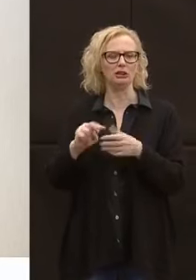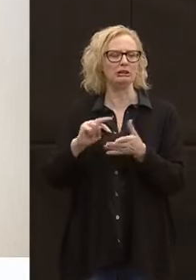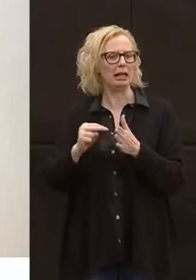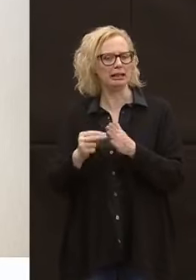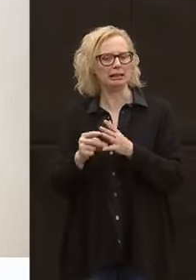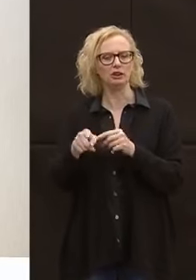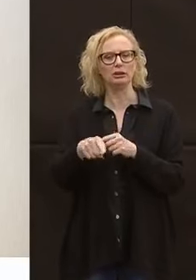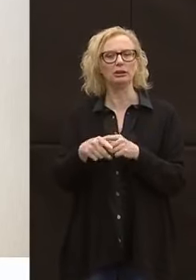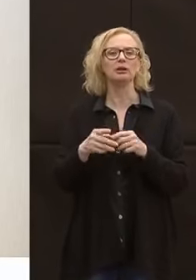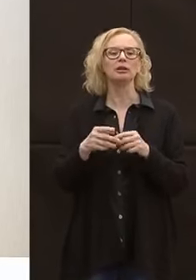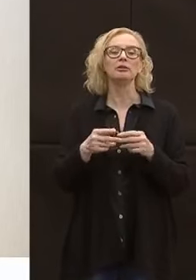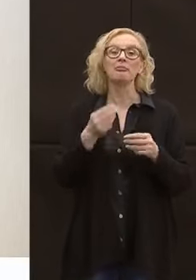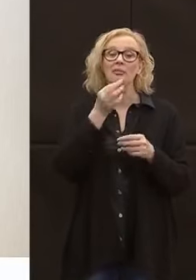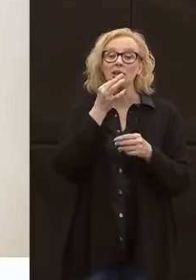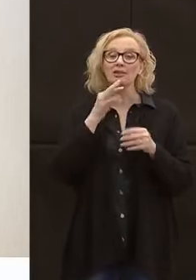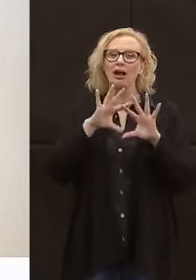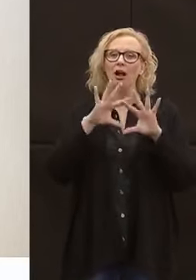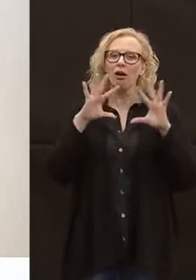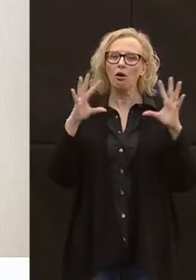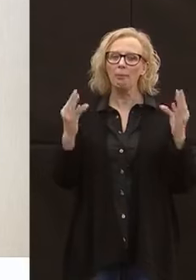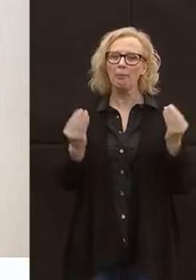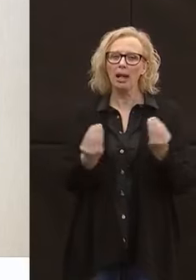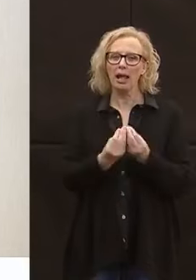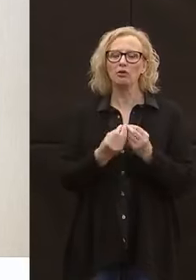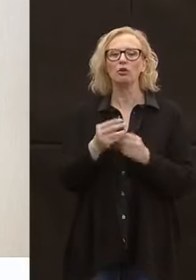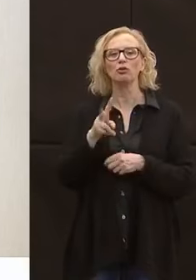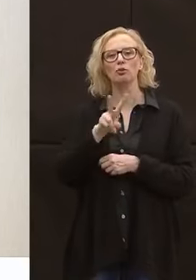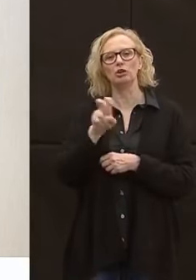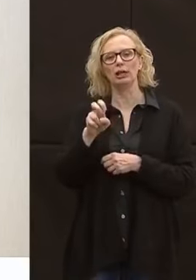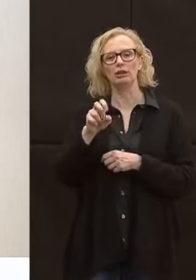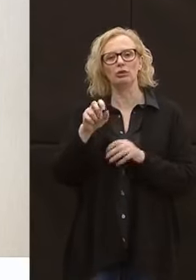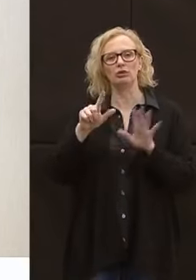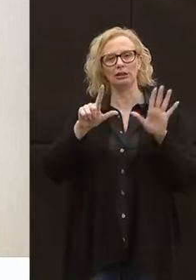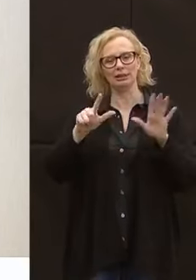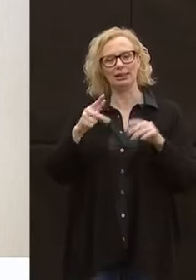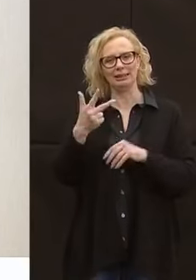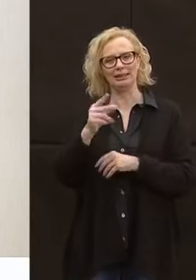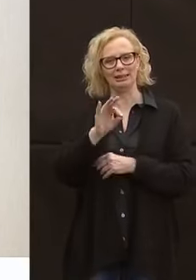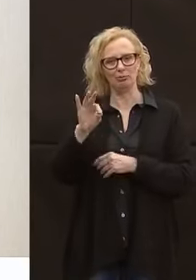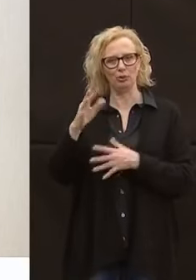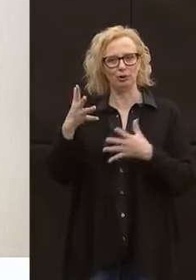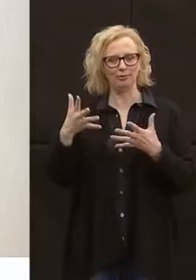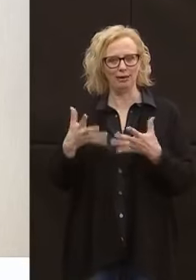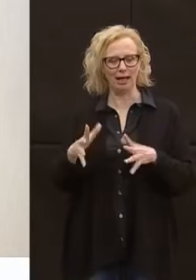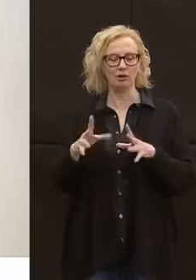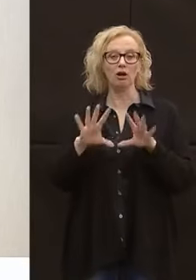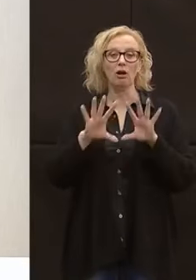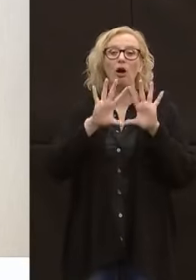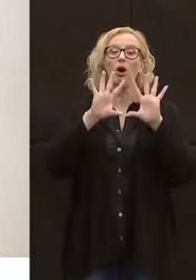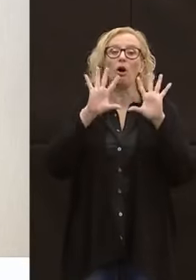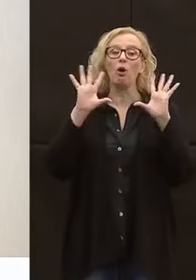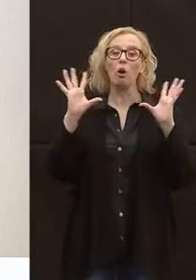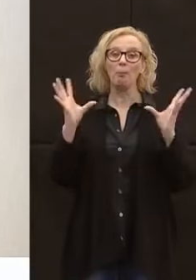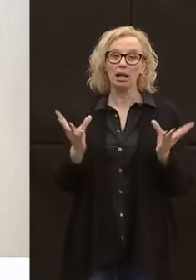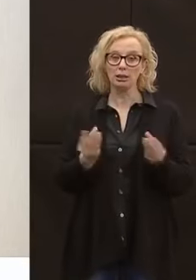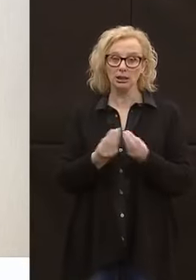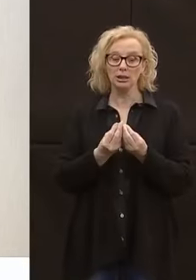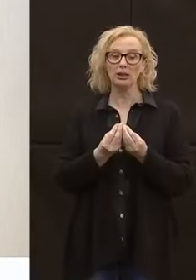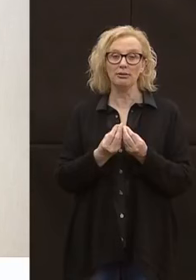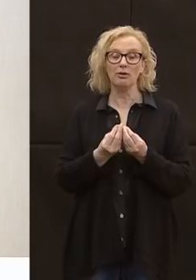per un totale per queste 193 figure di 273 tamponi. Quindi incomplessivamente abbiamo